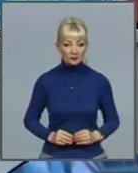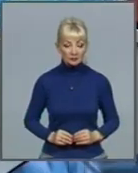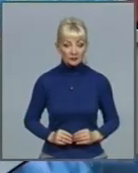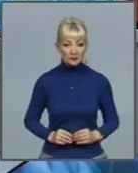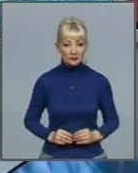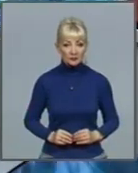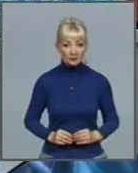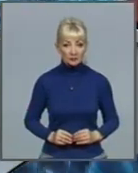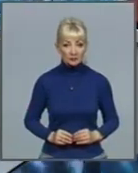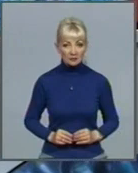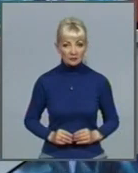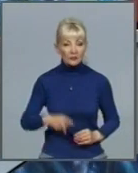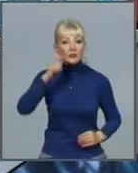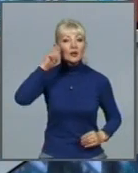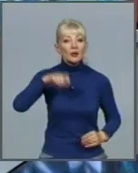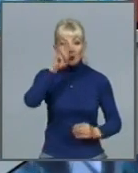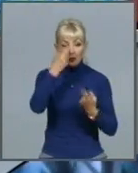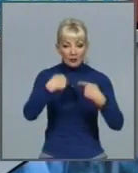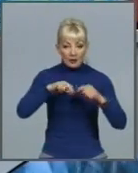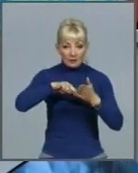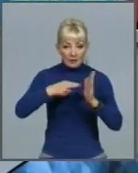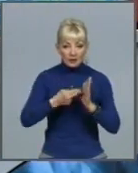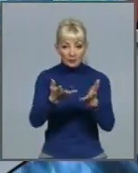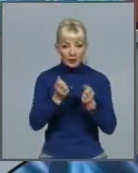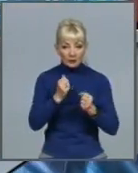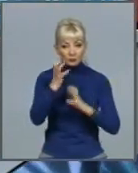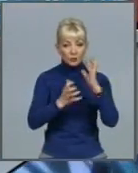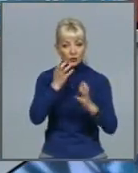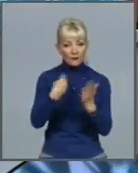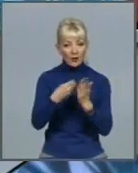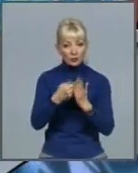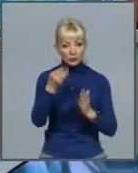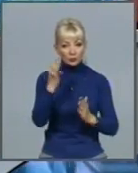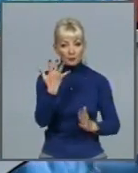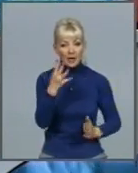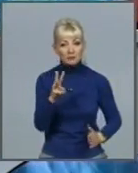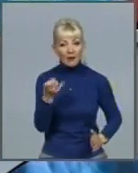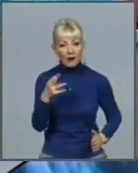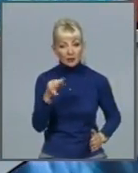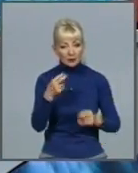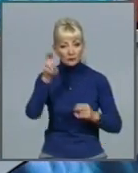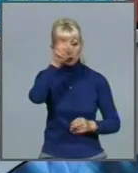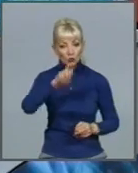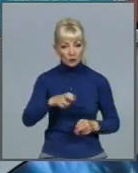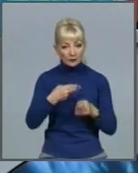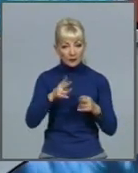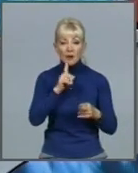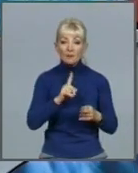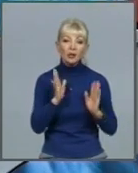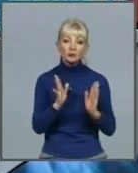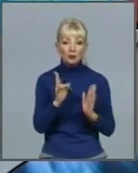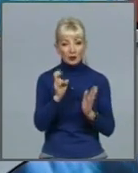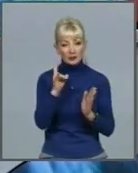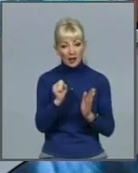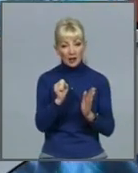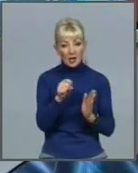Україна планує отримати від Міжнародного валютного фонду 5 мільярдів доларів кредиту. Наразі все поки на стадії домовленостей. Остаточне